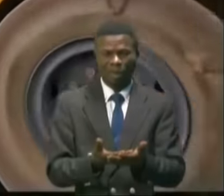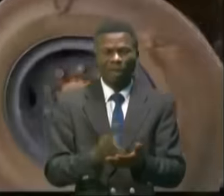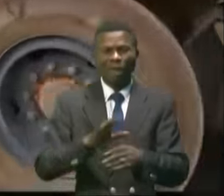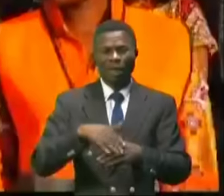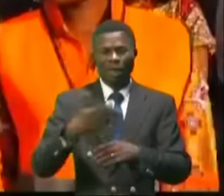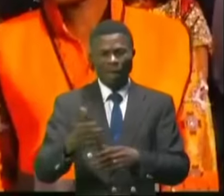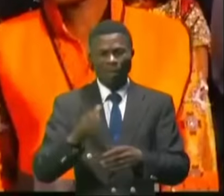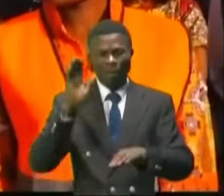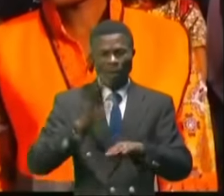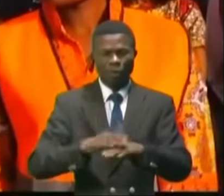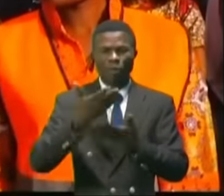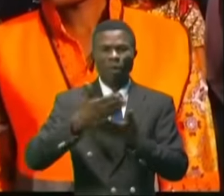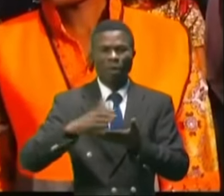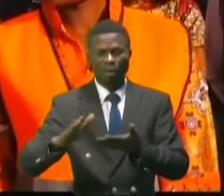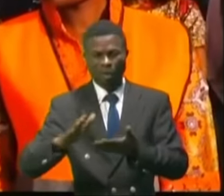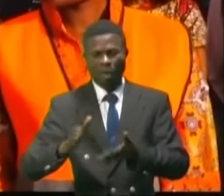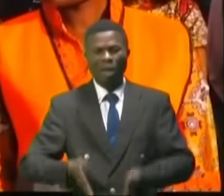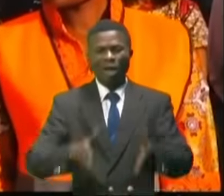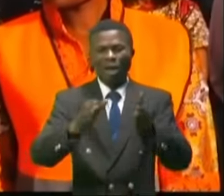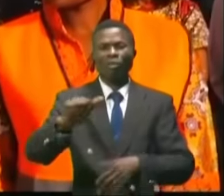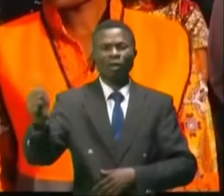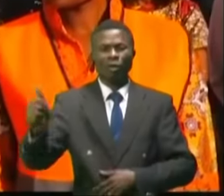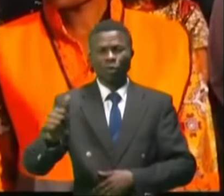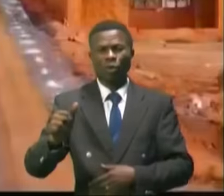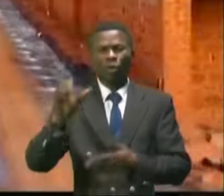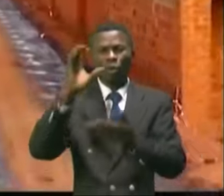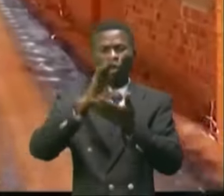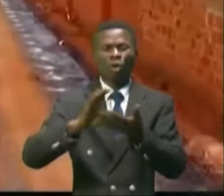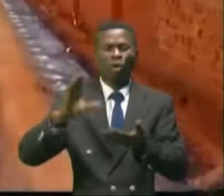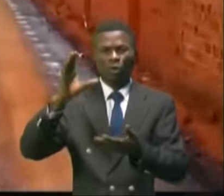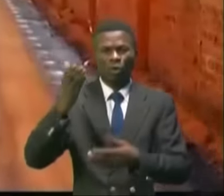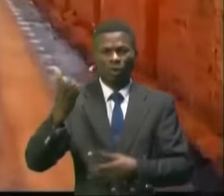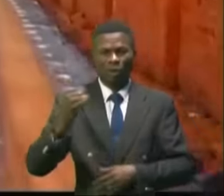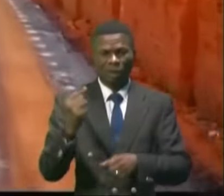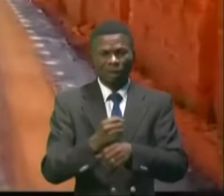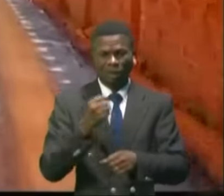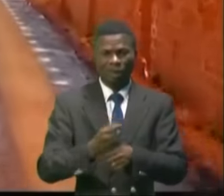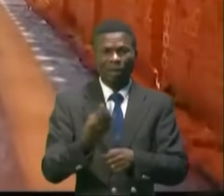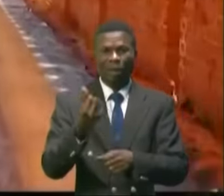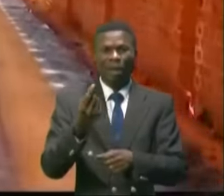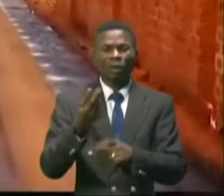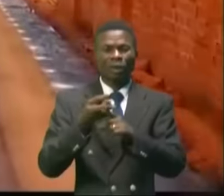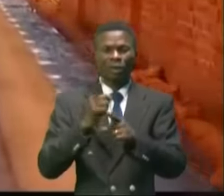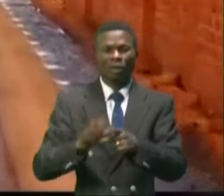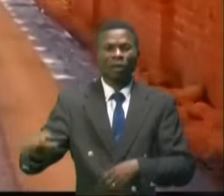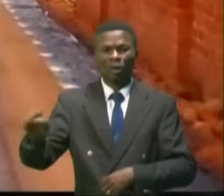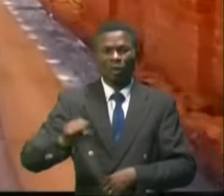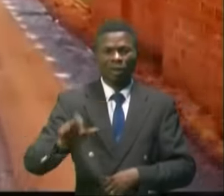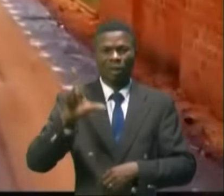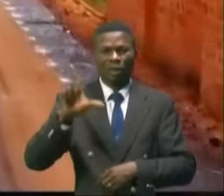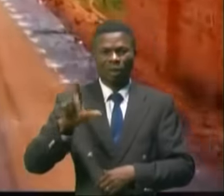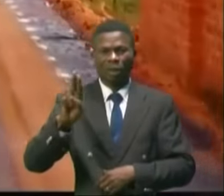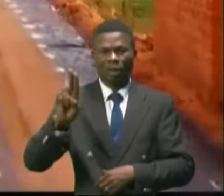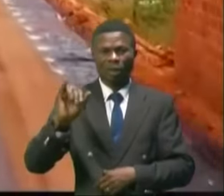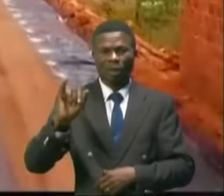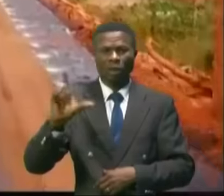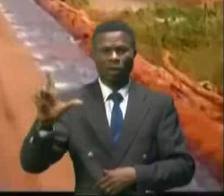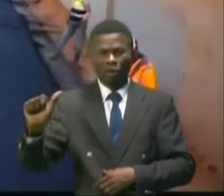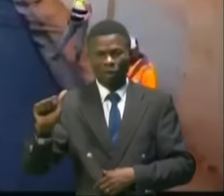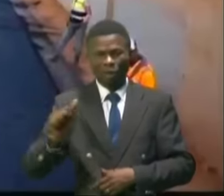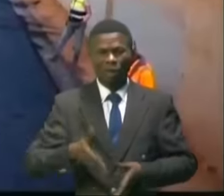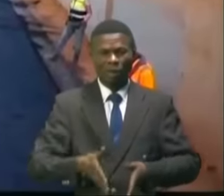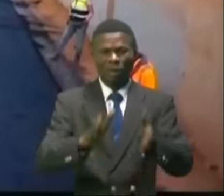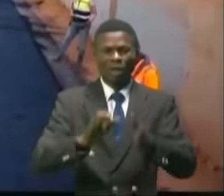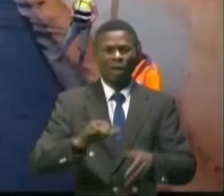pour lui attamer l'avenir de colonne. Ces travaux sont financés par le secteur de l'Hilou, s'étendant sur l